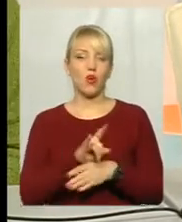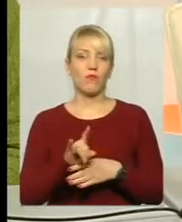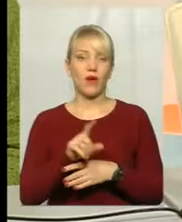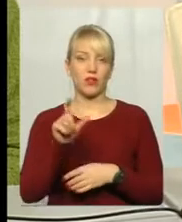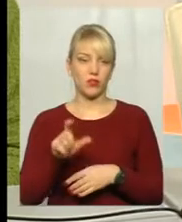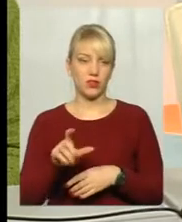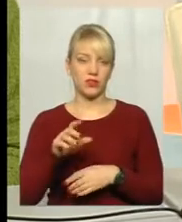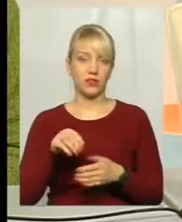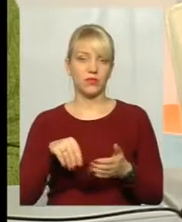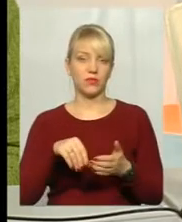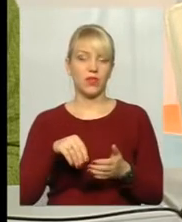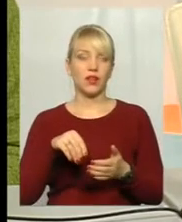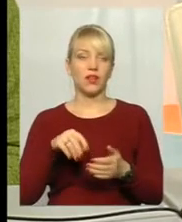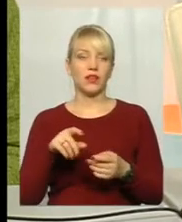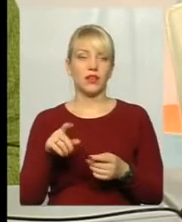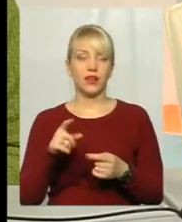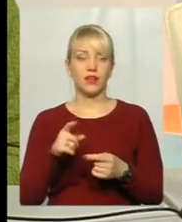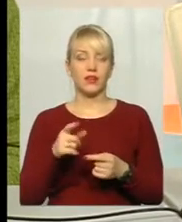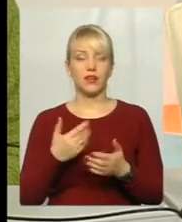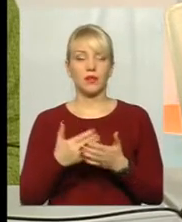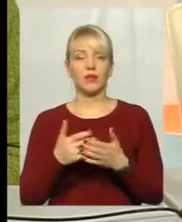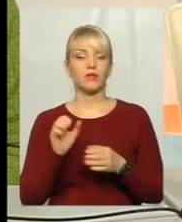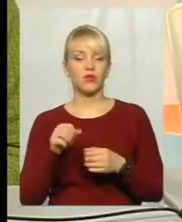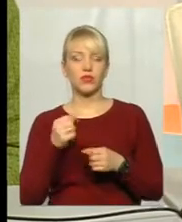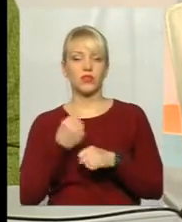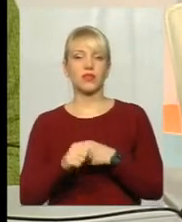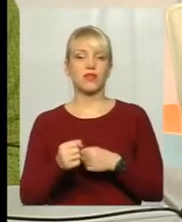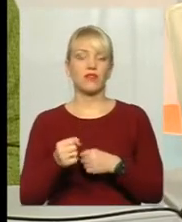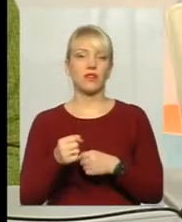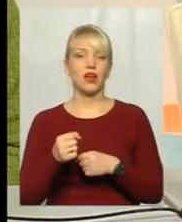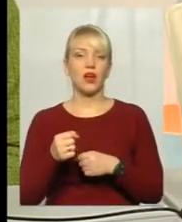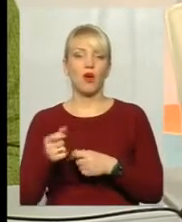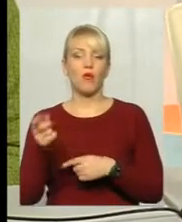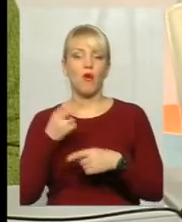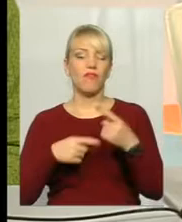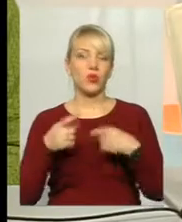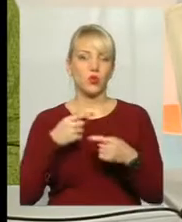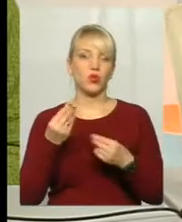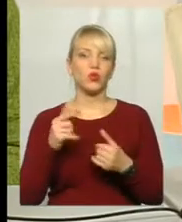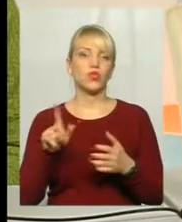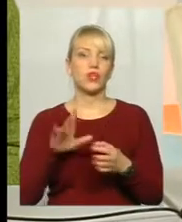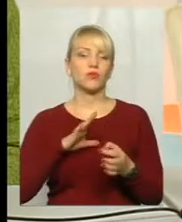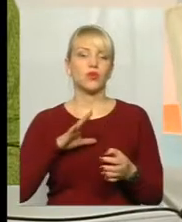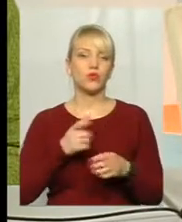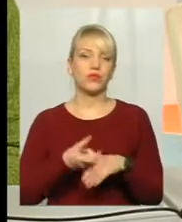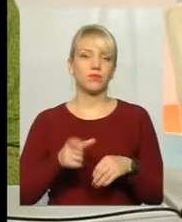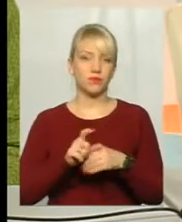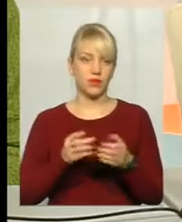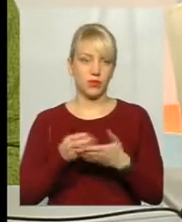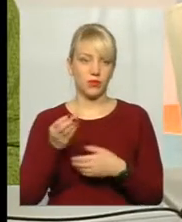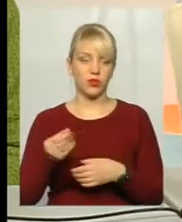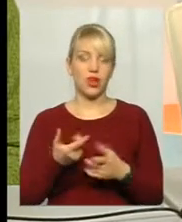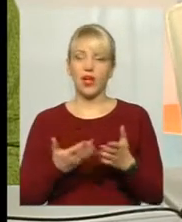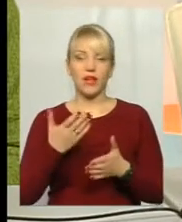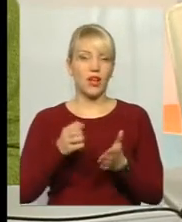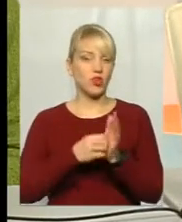споживача, повертати ті кошти, які він сплатив лишній. Але якщо ніде не зафіксовано і не було ніде зазначено,